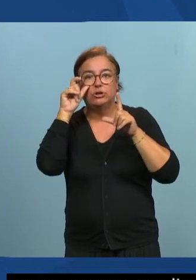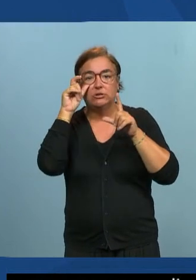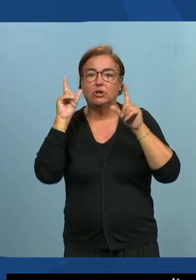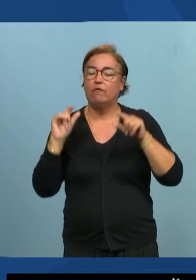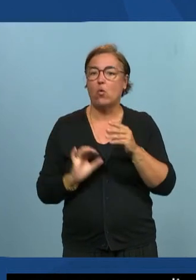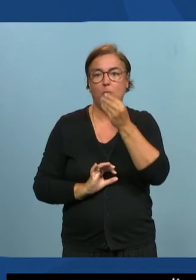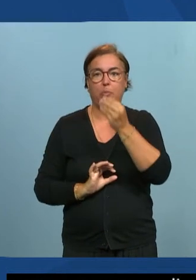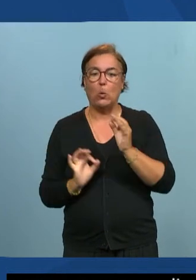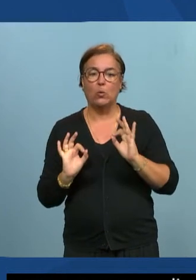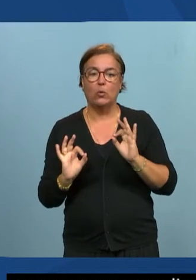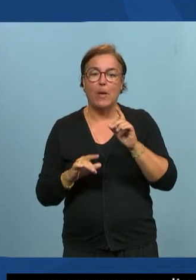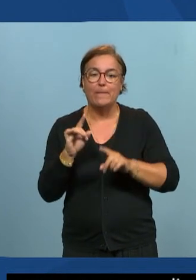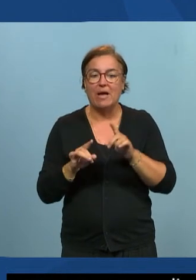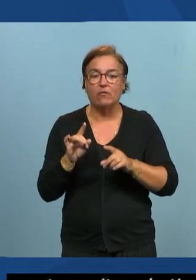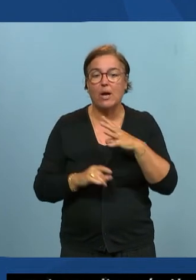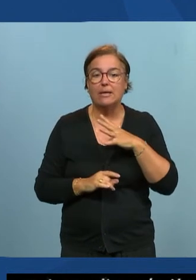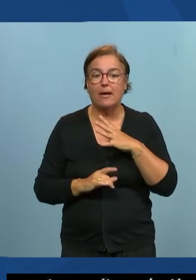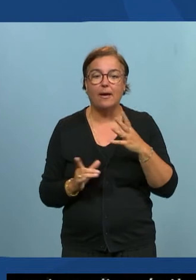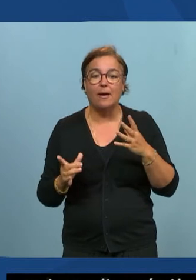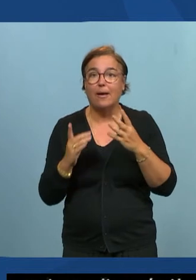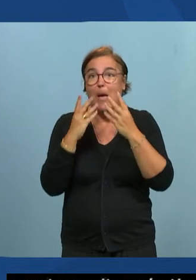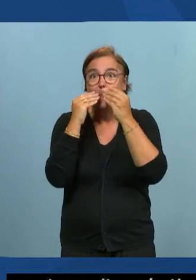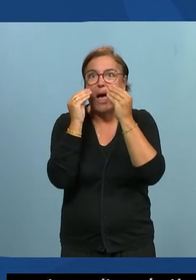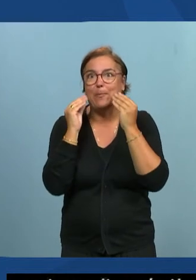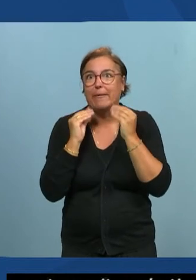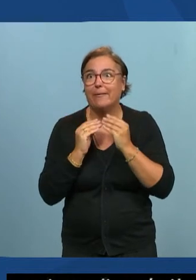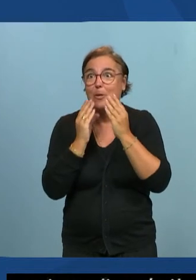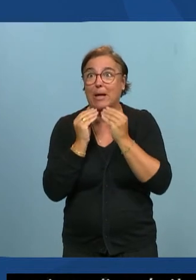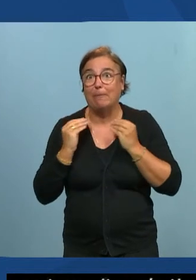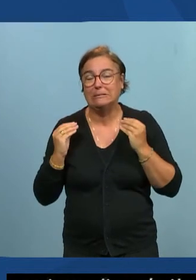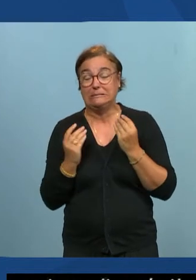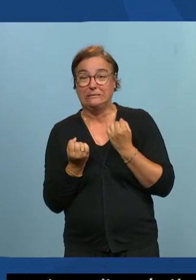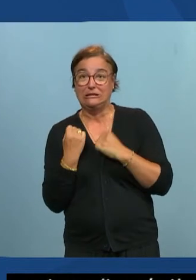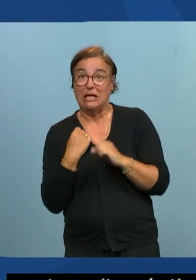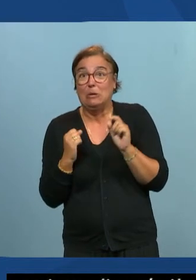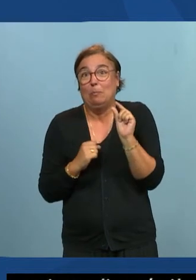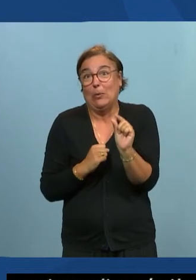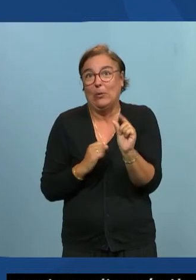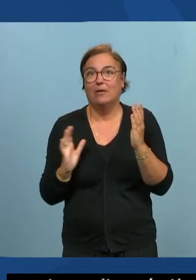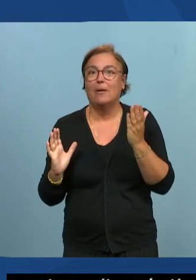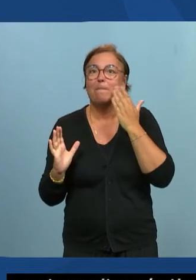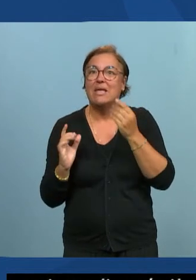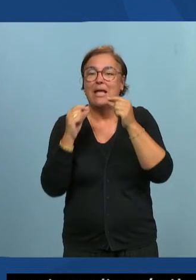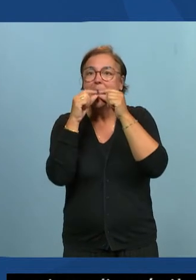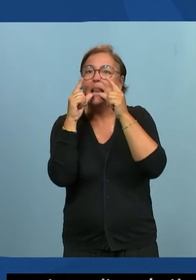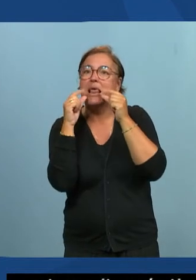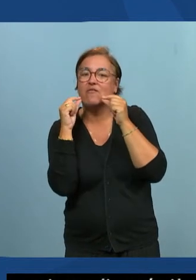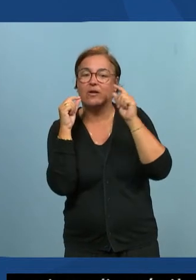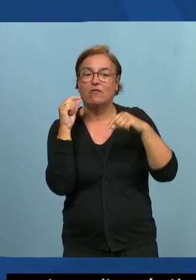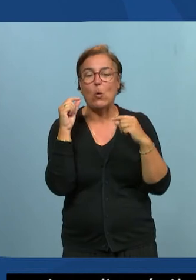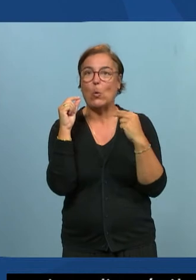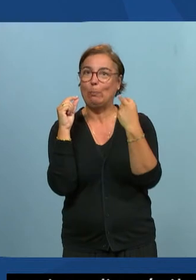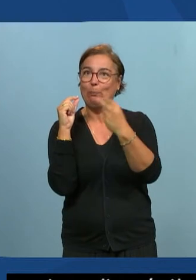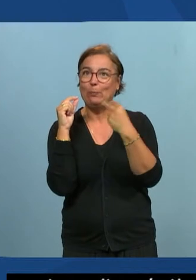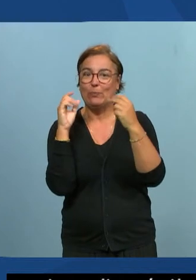du mal avec les personnes qui sont barbus mais on a les lèvres dégagées Elie tu